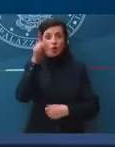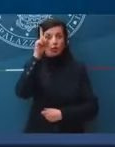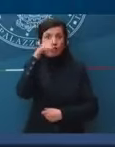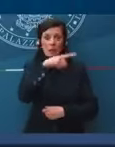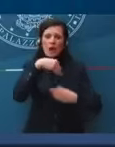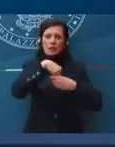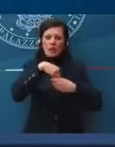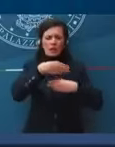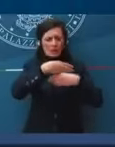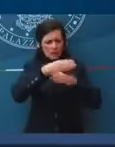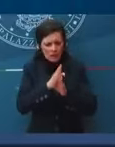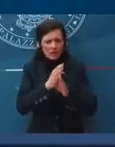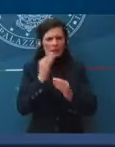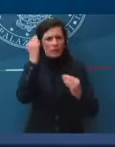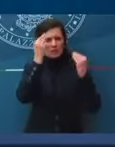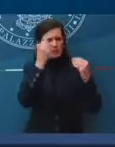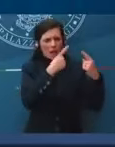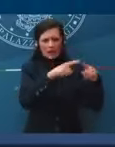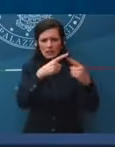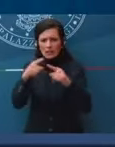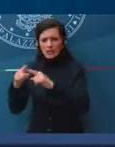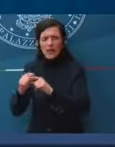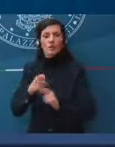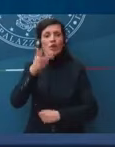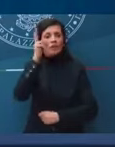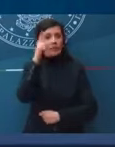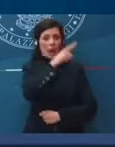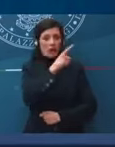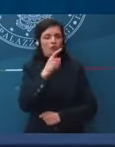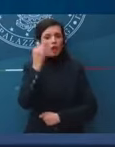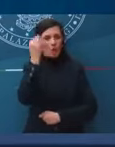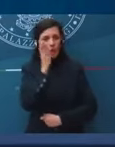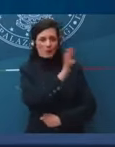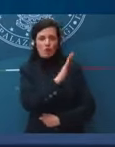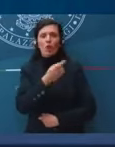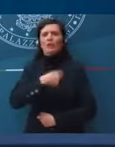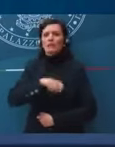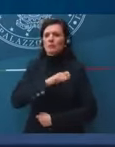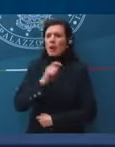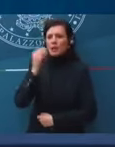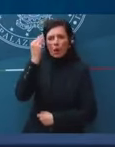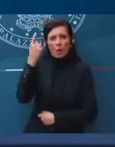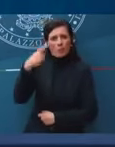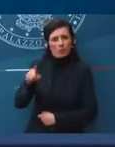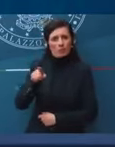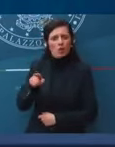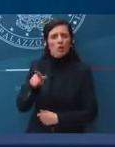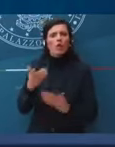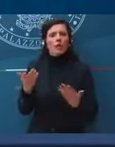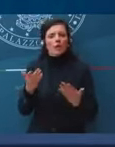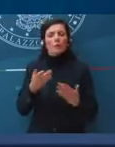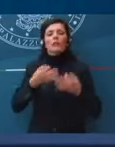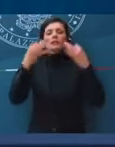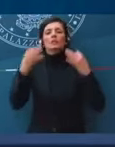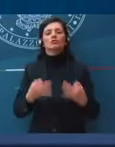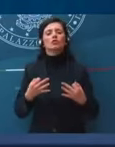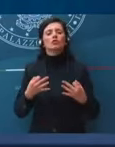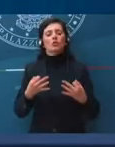divisi, in Francia un altro, in Spagna ancora un altro. Quindi la decisione non è stata una decisione